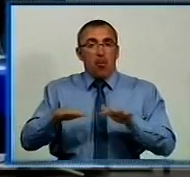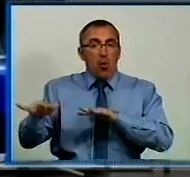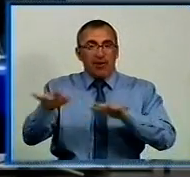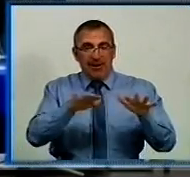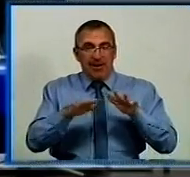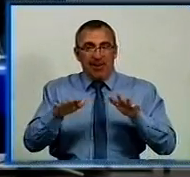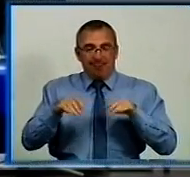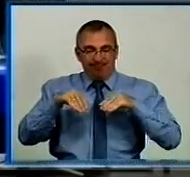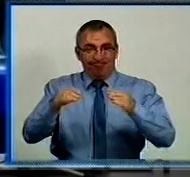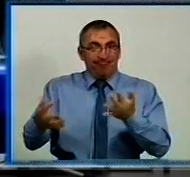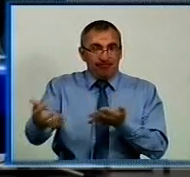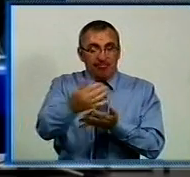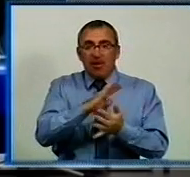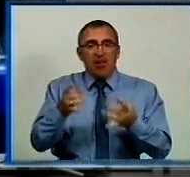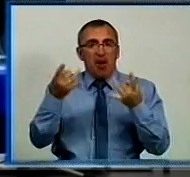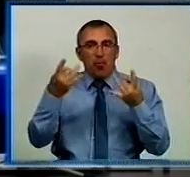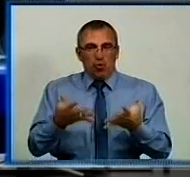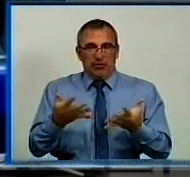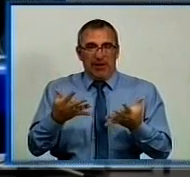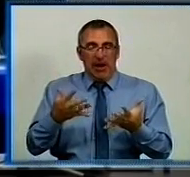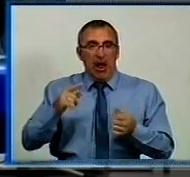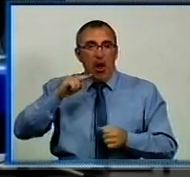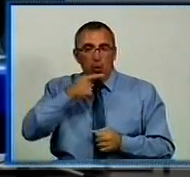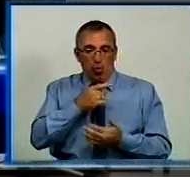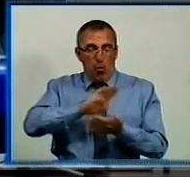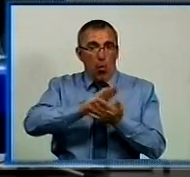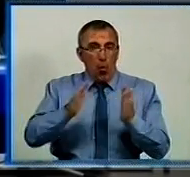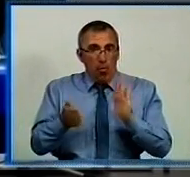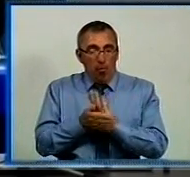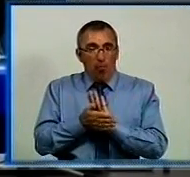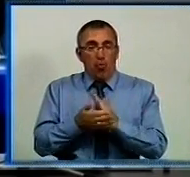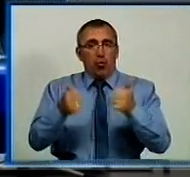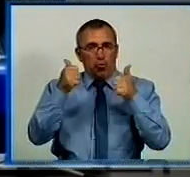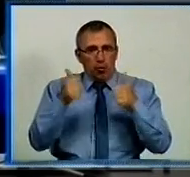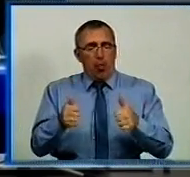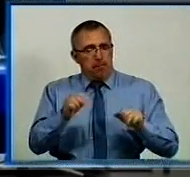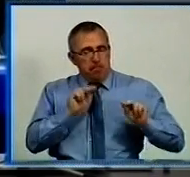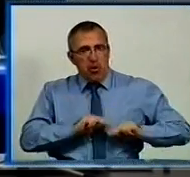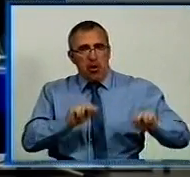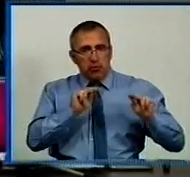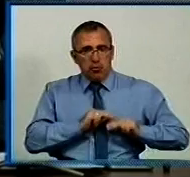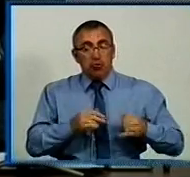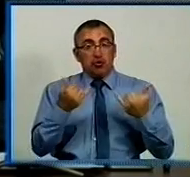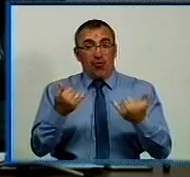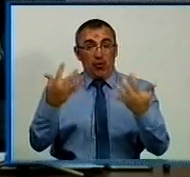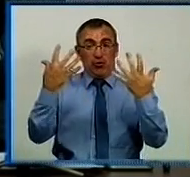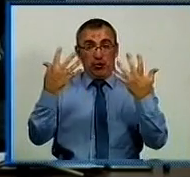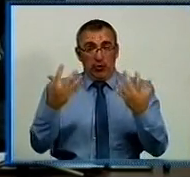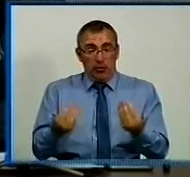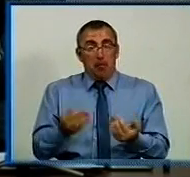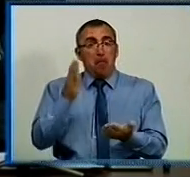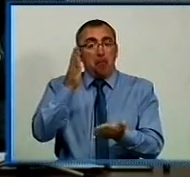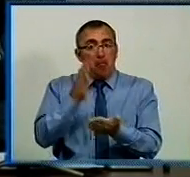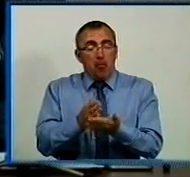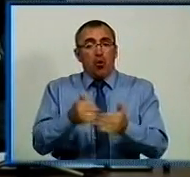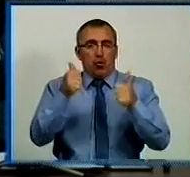які не в простих економічних умовах, власне, добре попрацювали і на сьогоднішній день мають